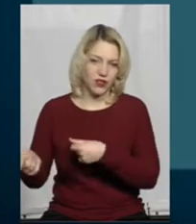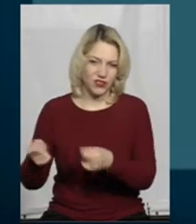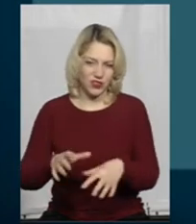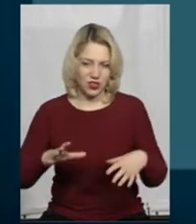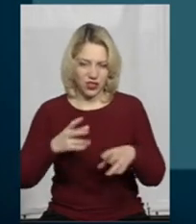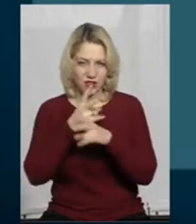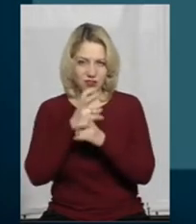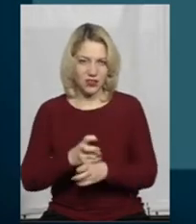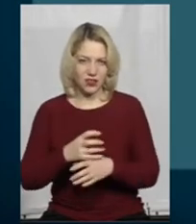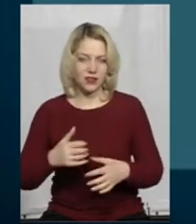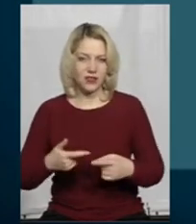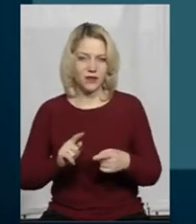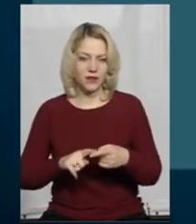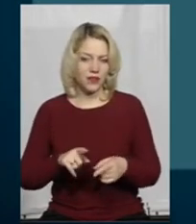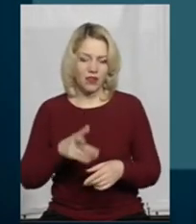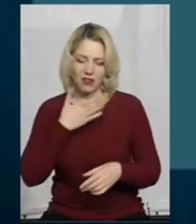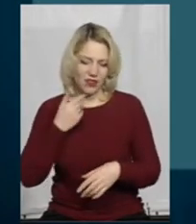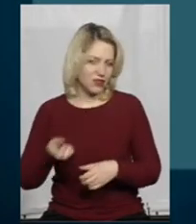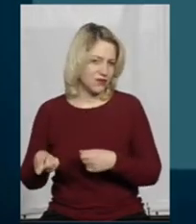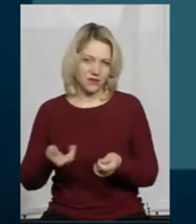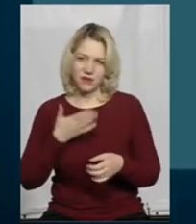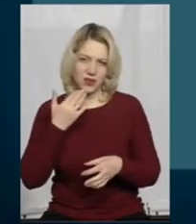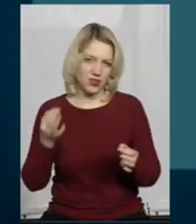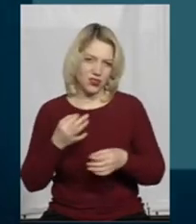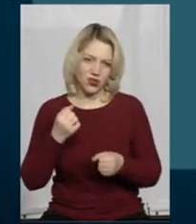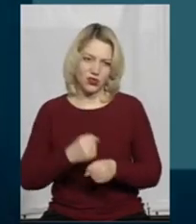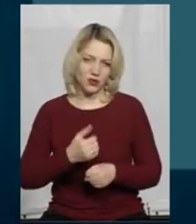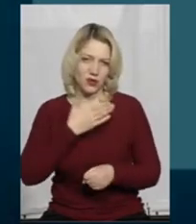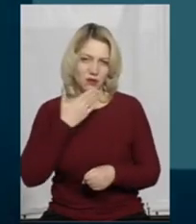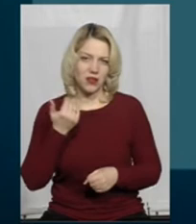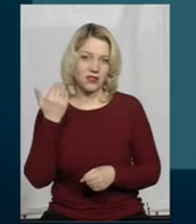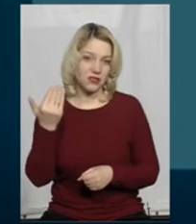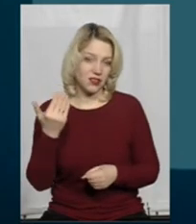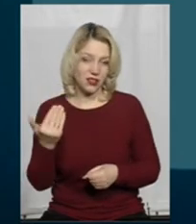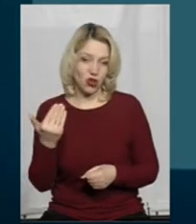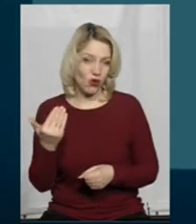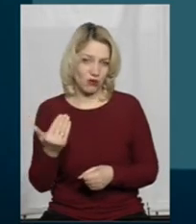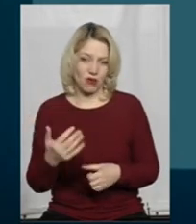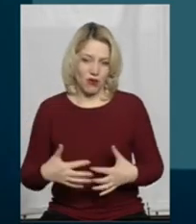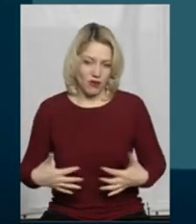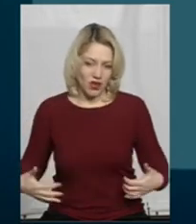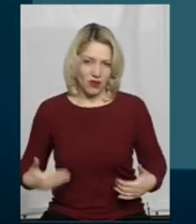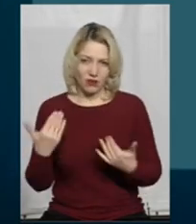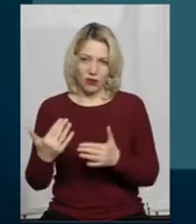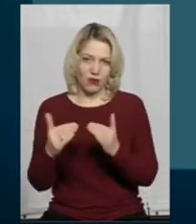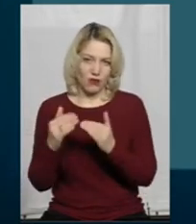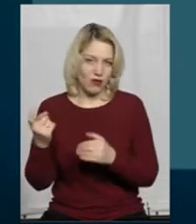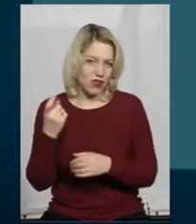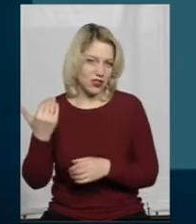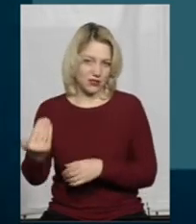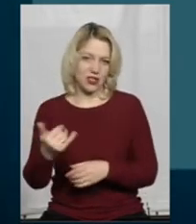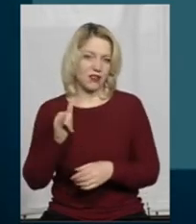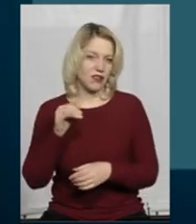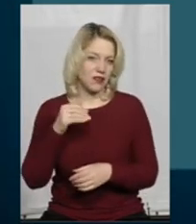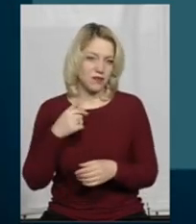загинули. Він їм обіцяв, абсолютно він нічого не зробив для того. Це його живність, його обіцяв, так казати, підвір'я. І